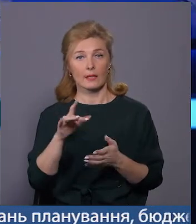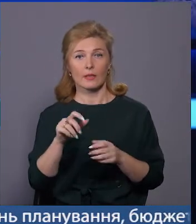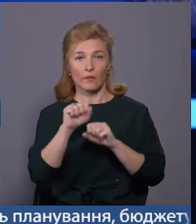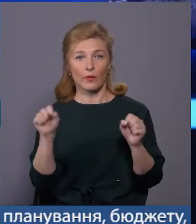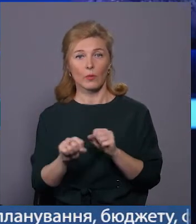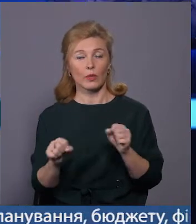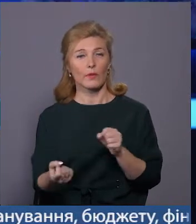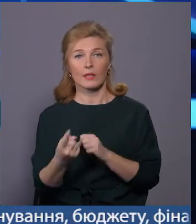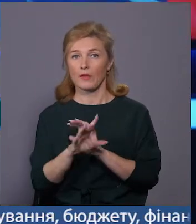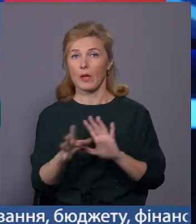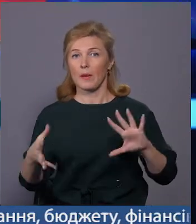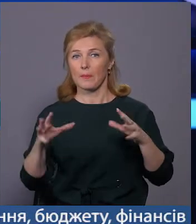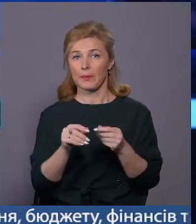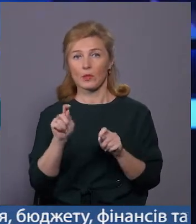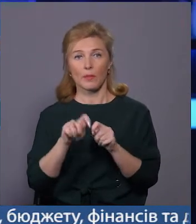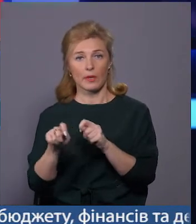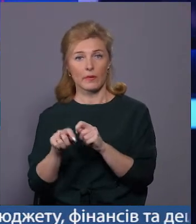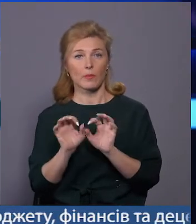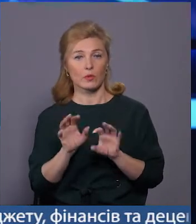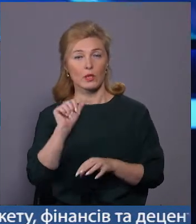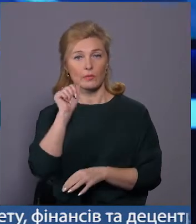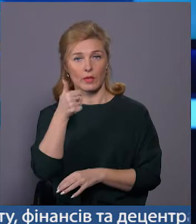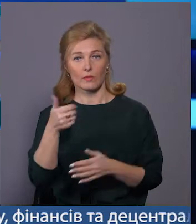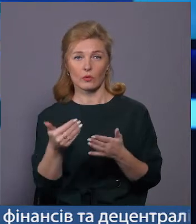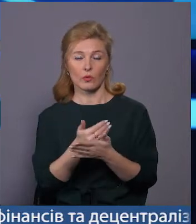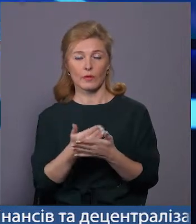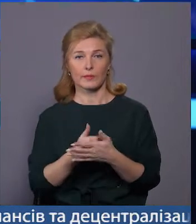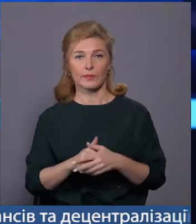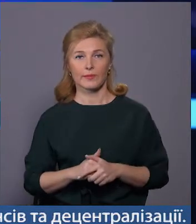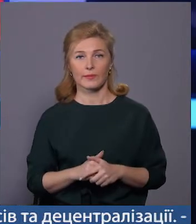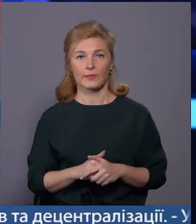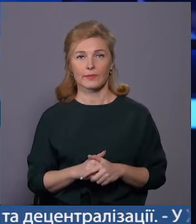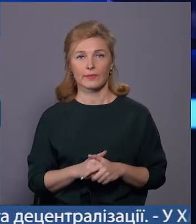виявили. Про підсумки перевірок розкажемо вам з завтрашньому випуску новин.